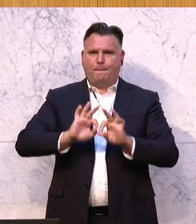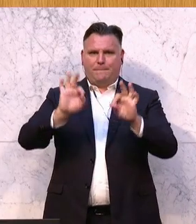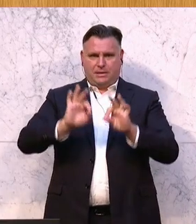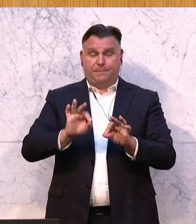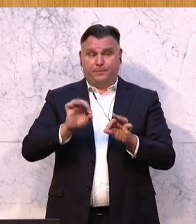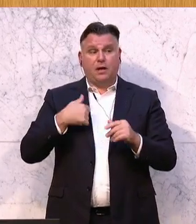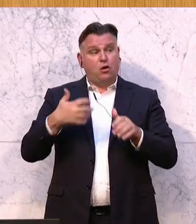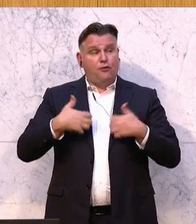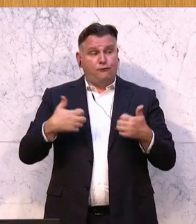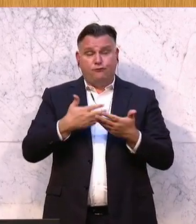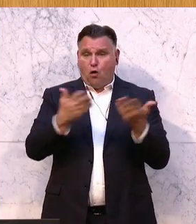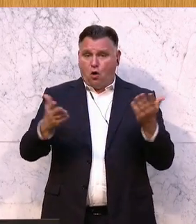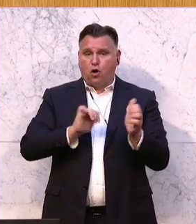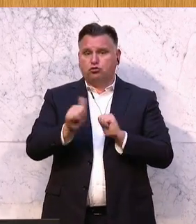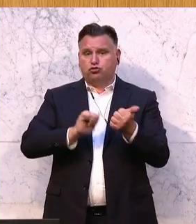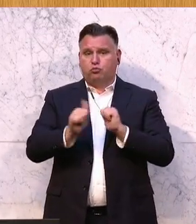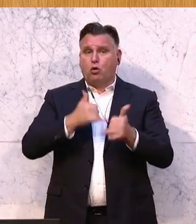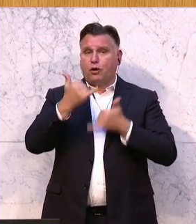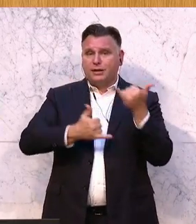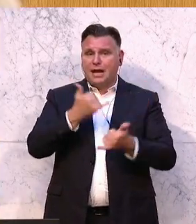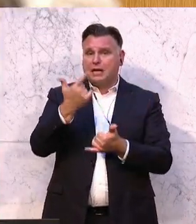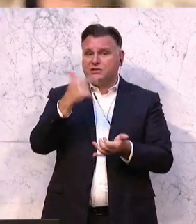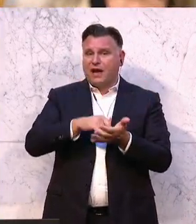Ich freue mich auf ein hervorragendes Sportjahr 2024.